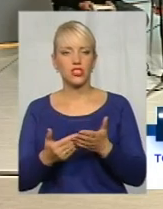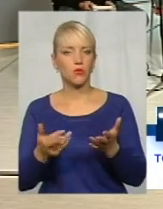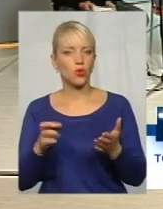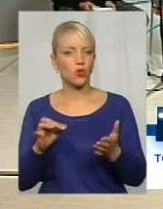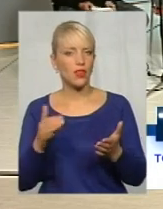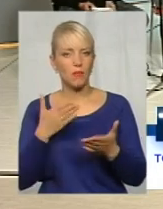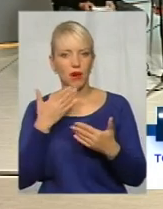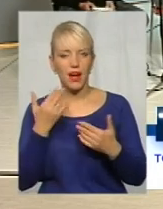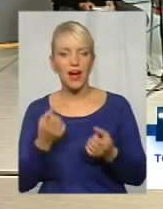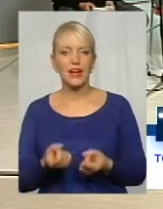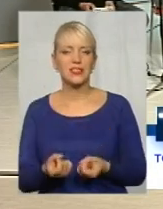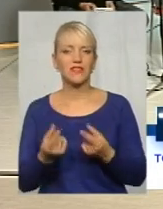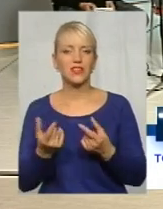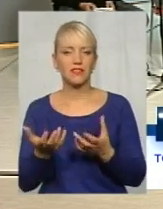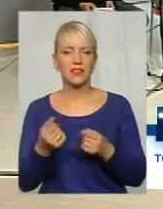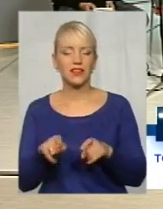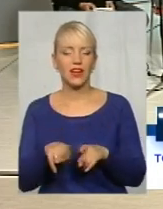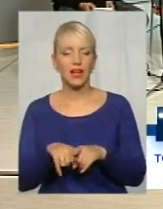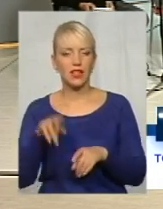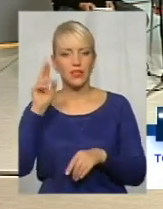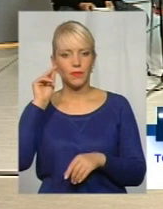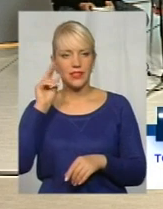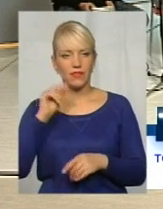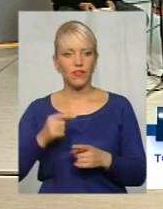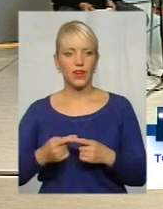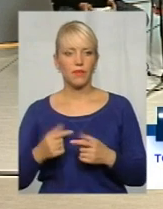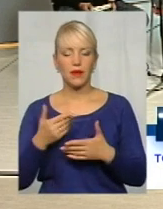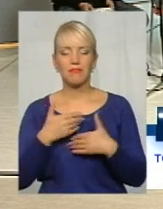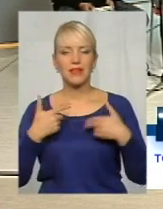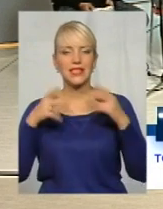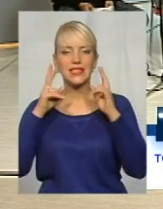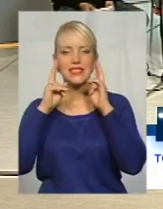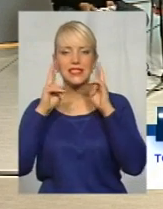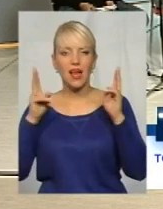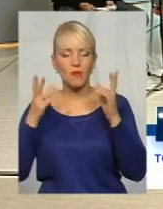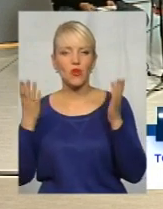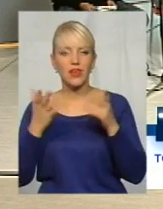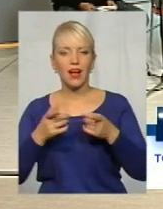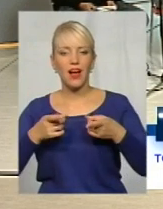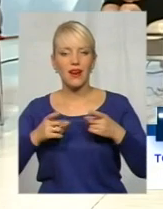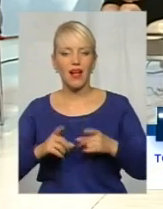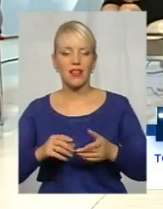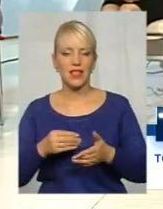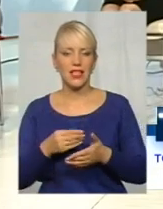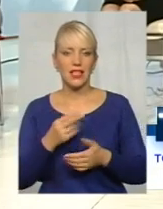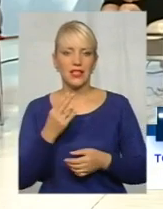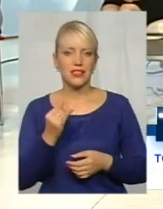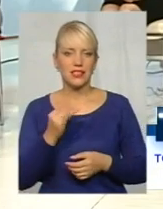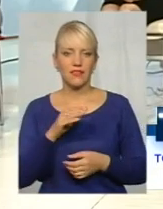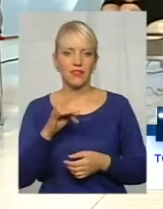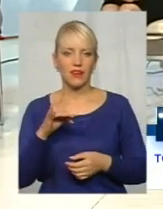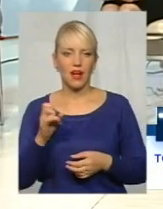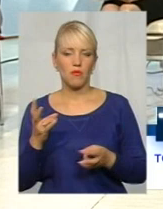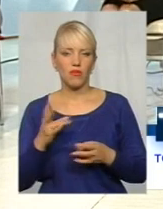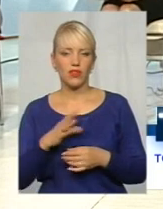Незрозуміло, звідки взята цифра? Звичайно, ми не знаємо, яка реальна цифра має